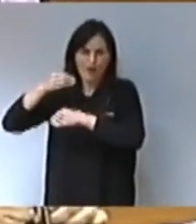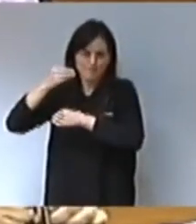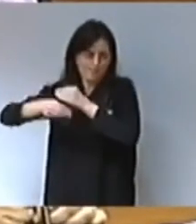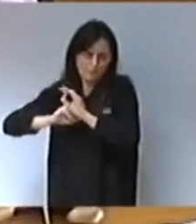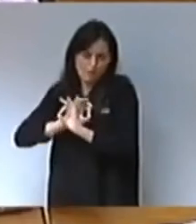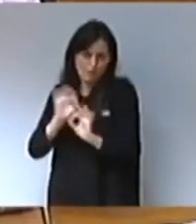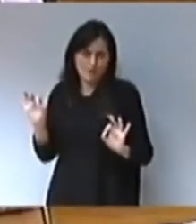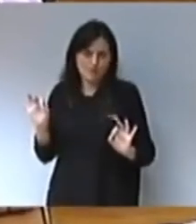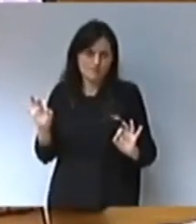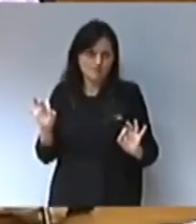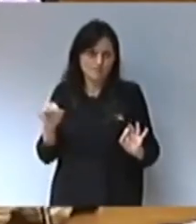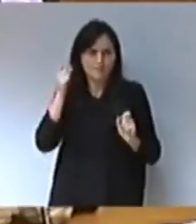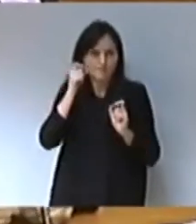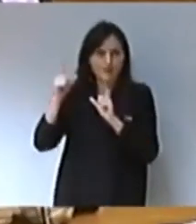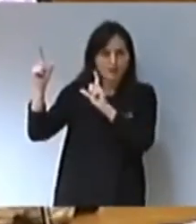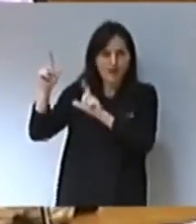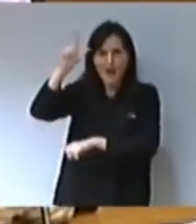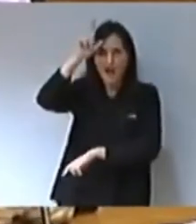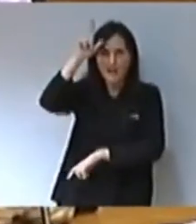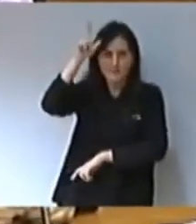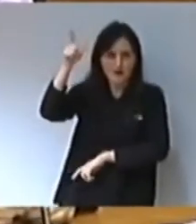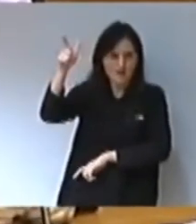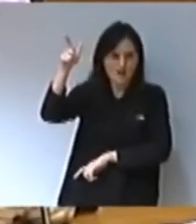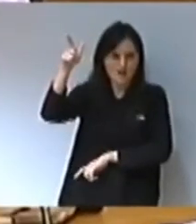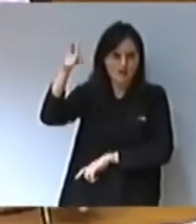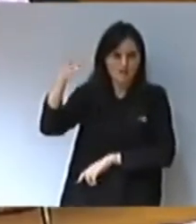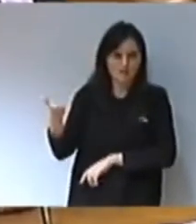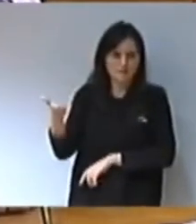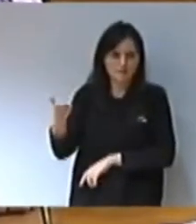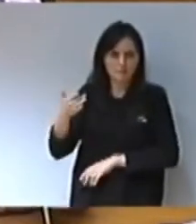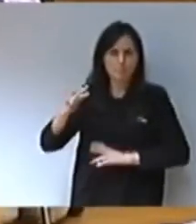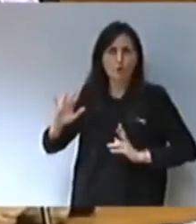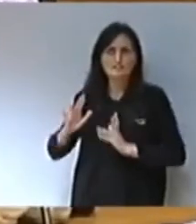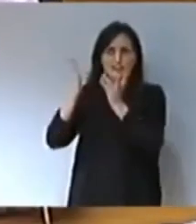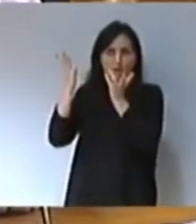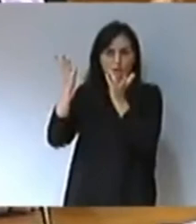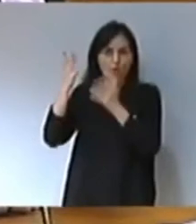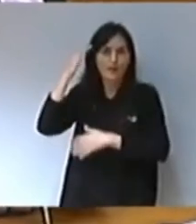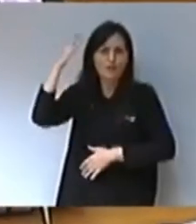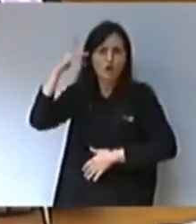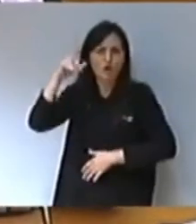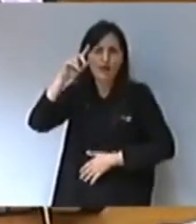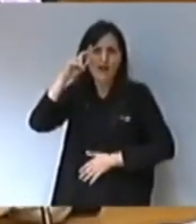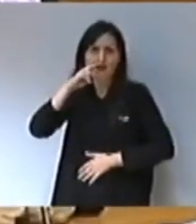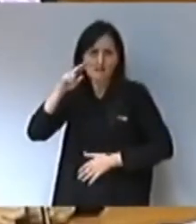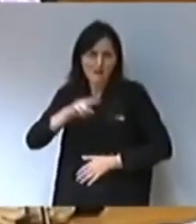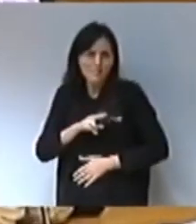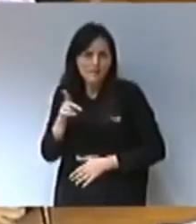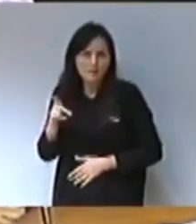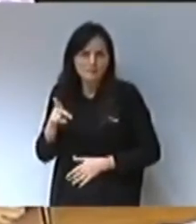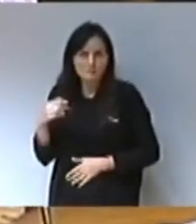'Europa. Algú s'imagina que en Alemanya s'haveren estat exaltant la ideologia nazi durant anys?